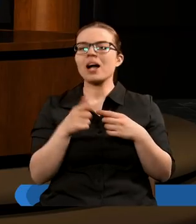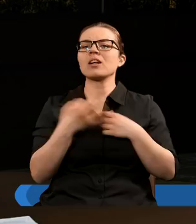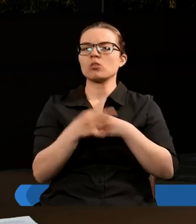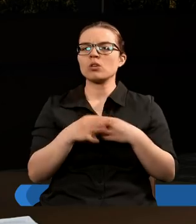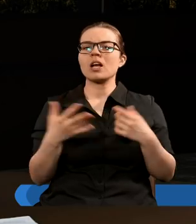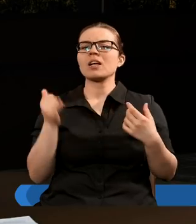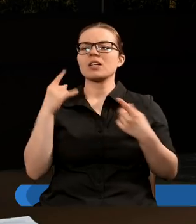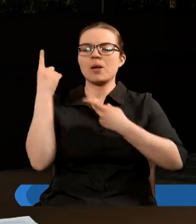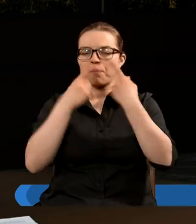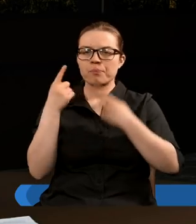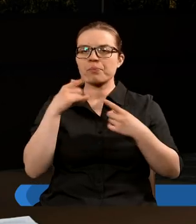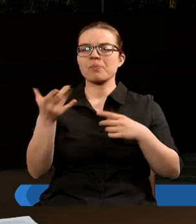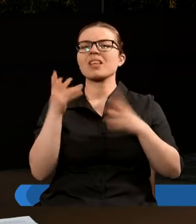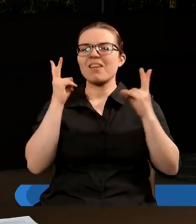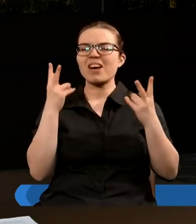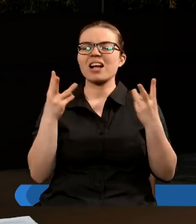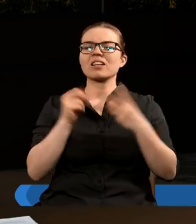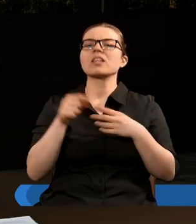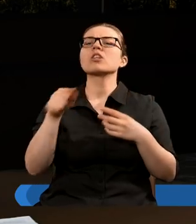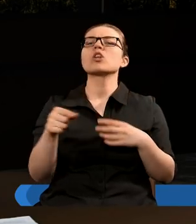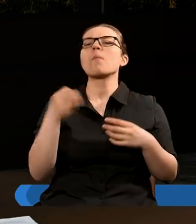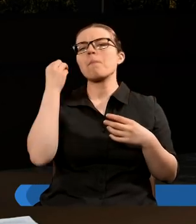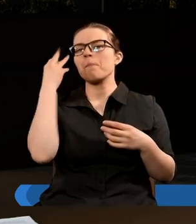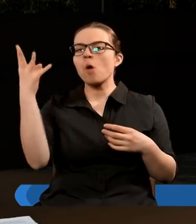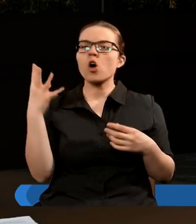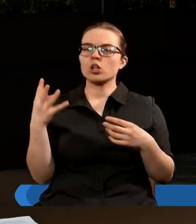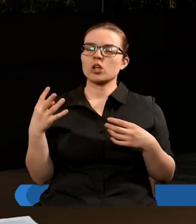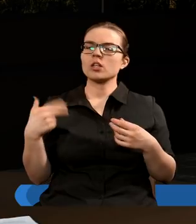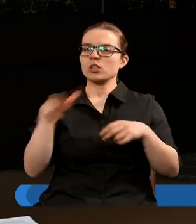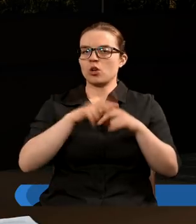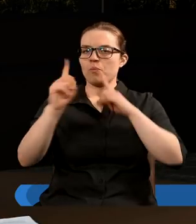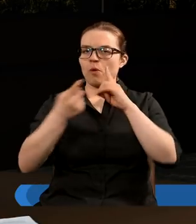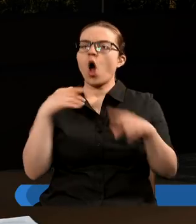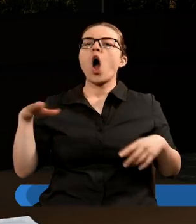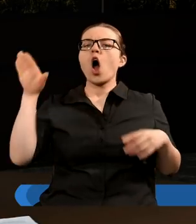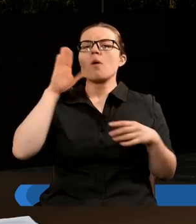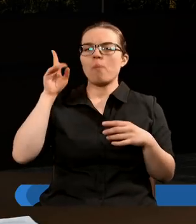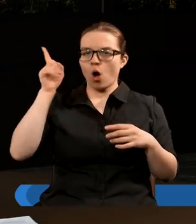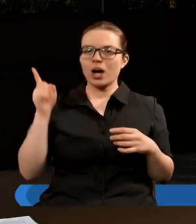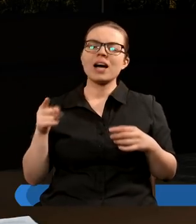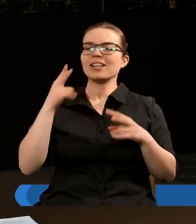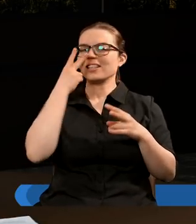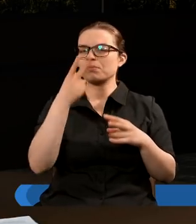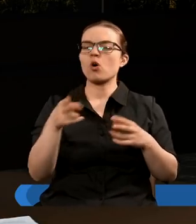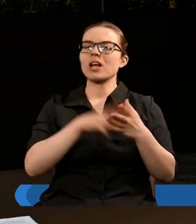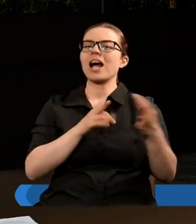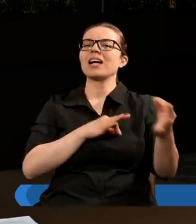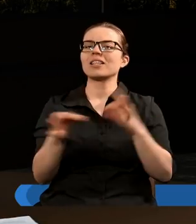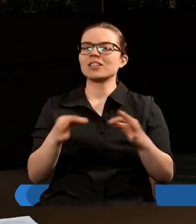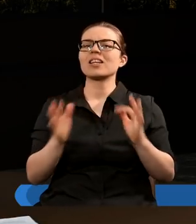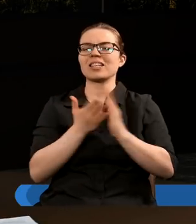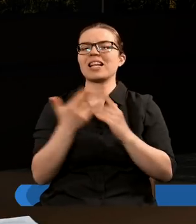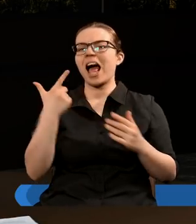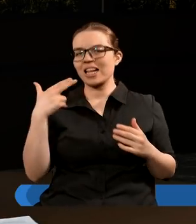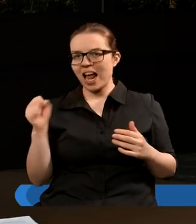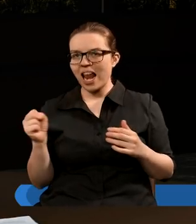myślę, że najistotniejsza jest tutaj ta mądrość, która pochodzi od Boga. I gdy spojrzymy na taką historię z księgi